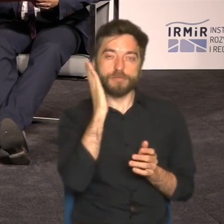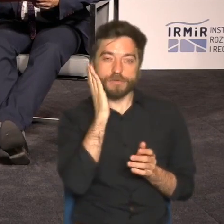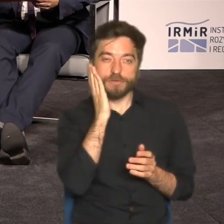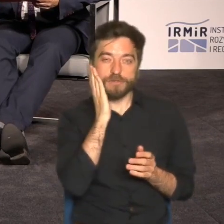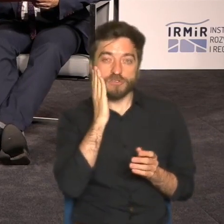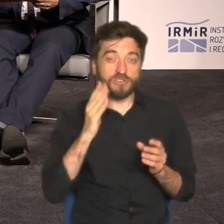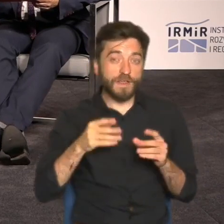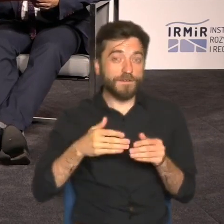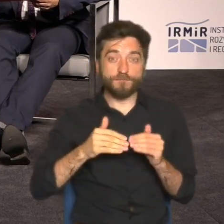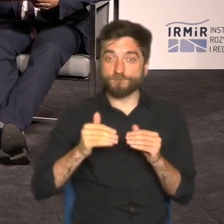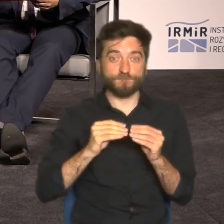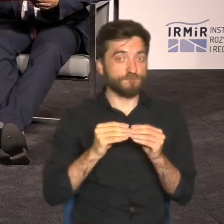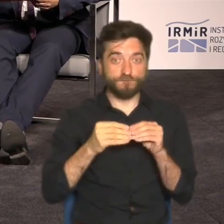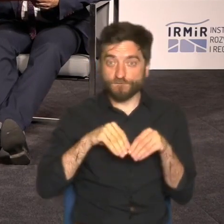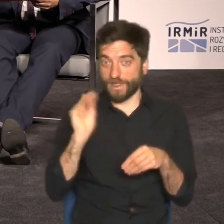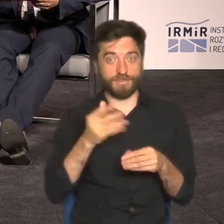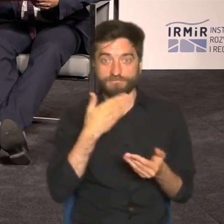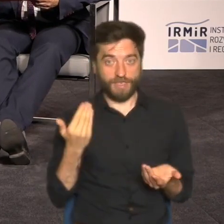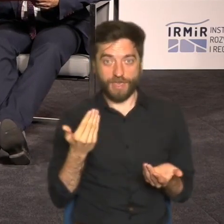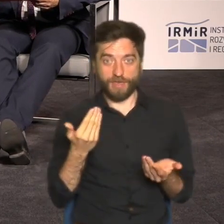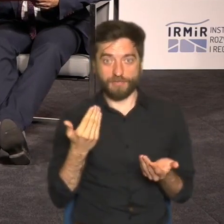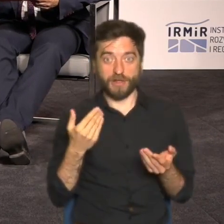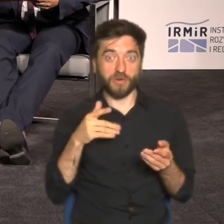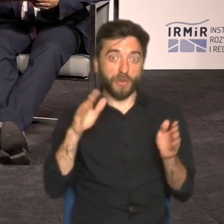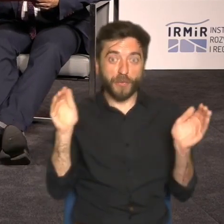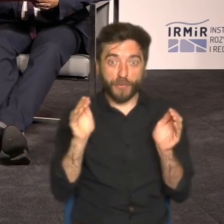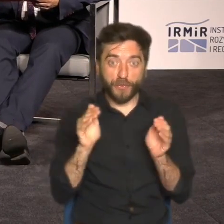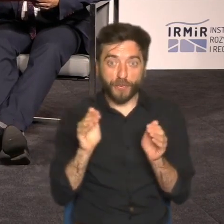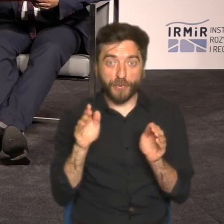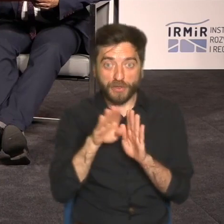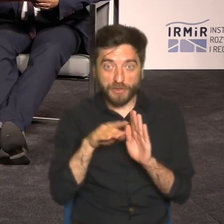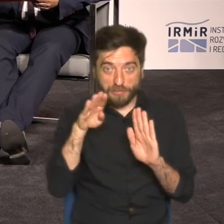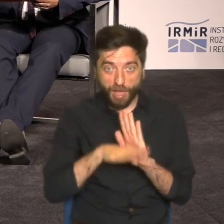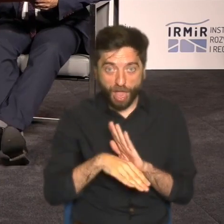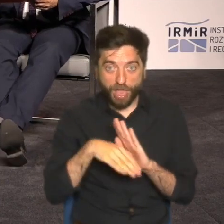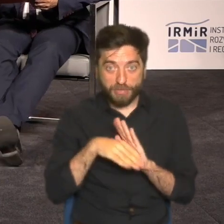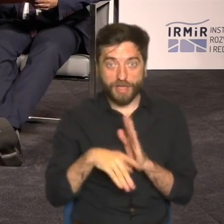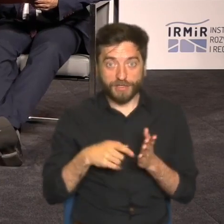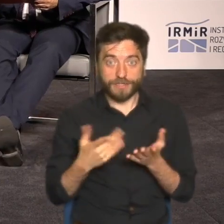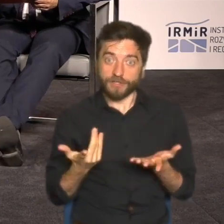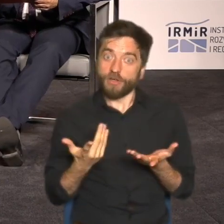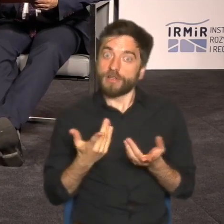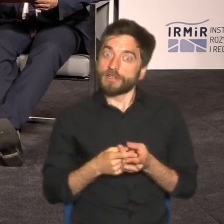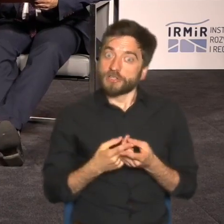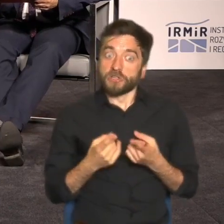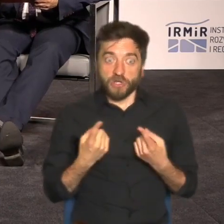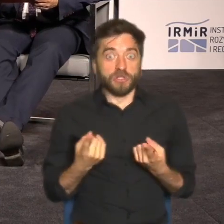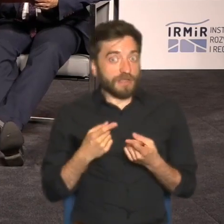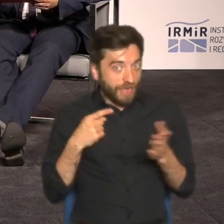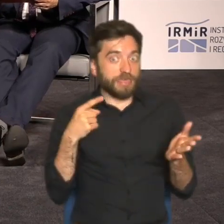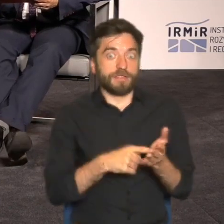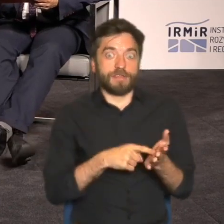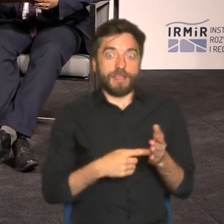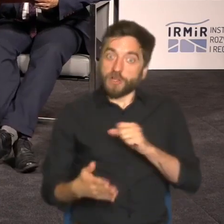kraju się nie zwiększa, a raczej stopniowo spada. No i to jest to wyzwanie właśnie dla, taki jakiś